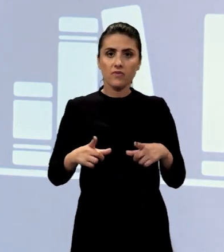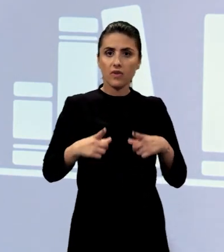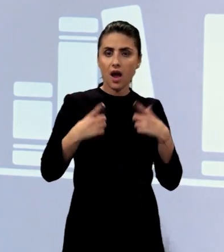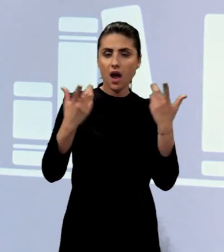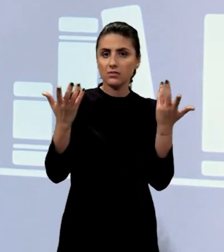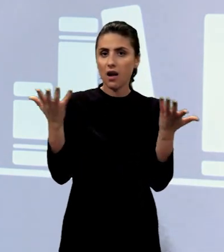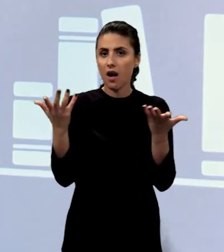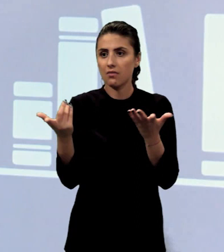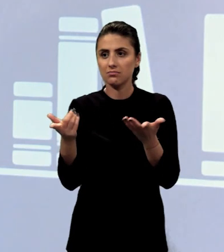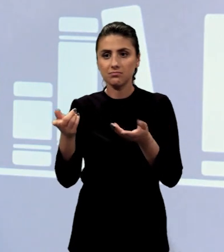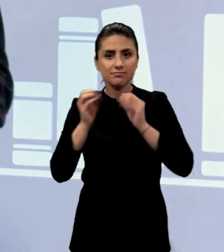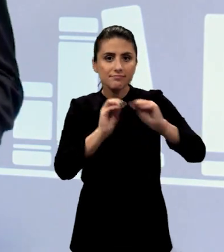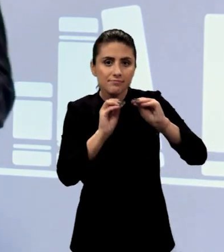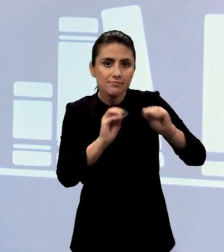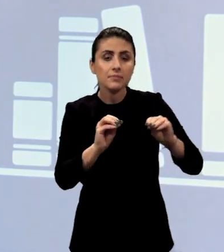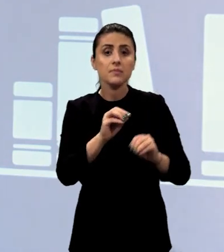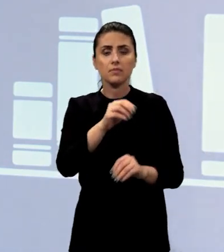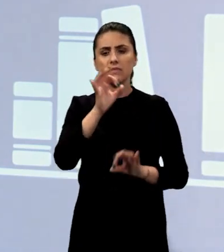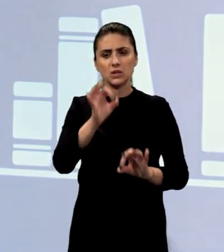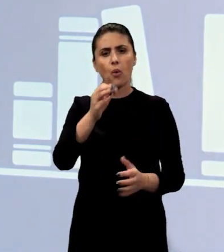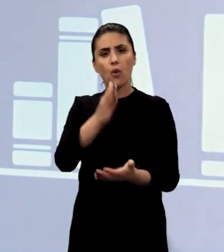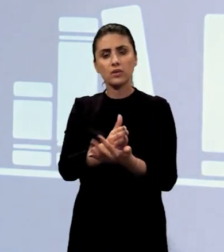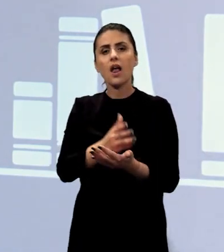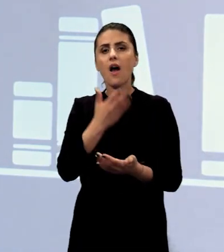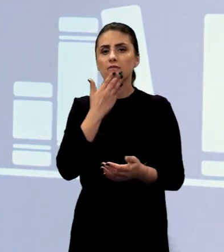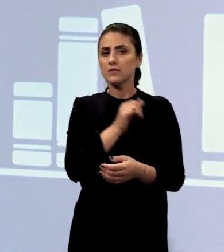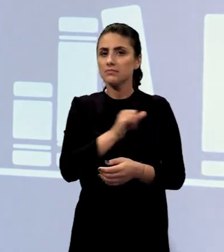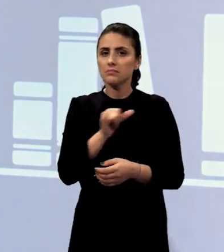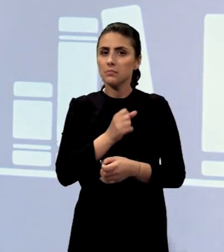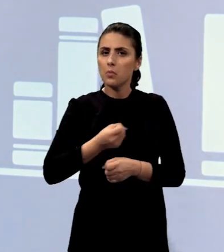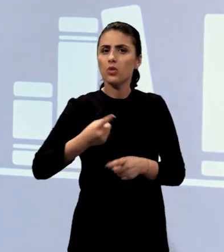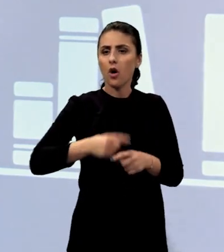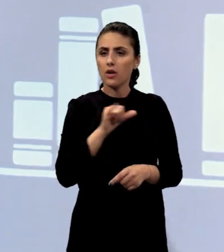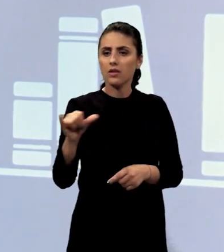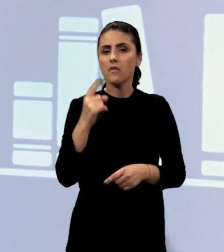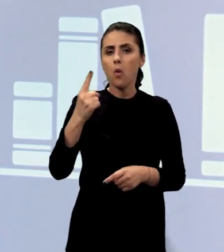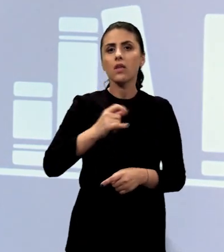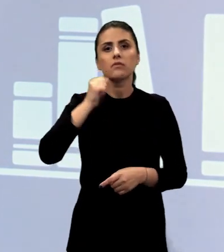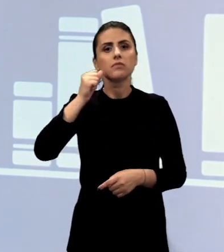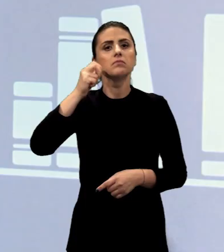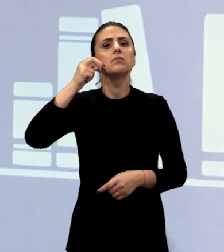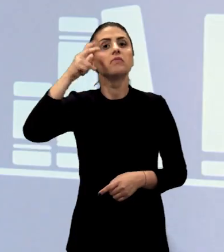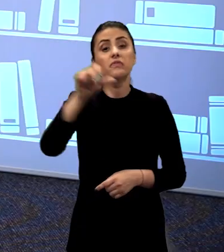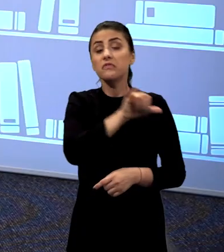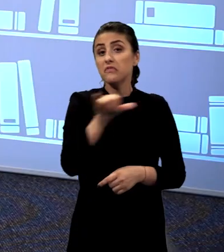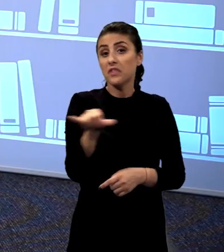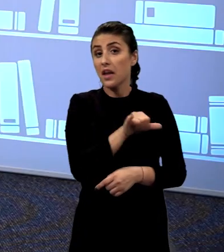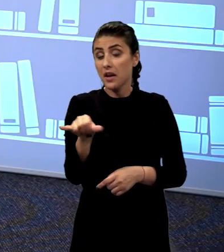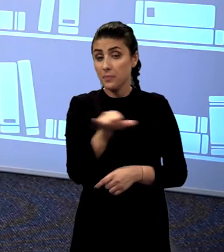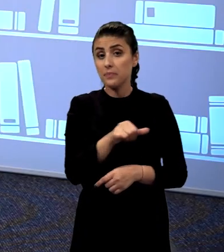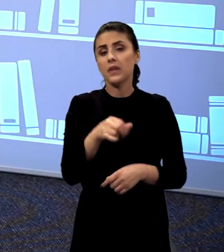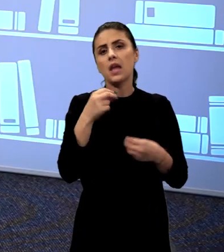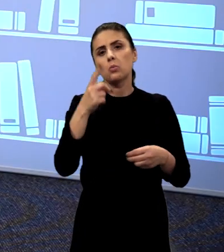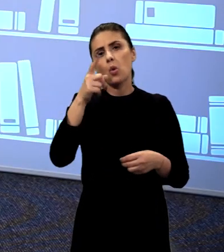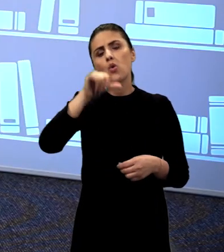începea să-l descopere, așa că s-a hotărât să frecventeze cu regularitate cercul de oameni de curând descoperit. Într-o